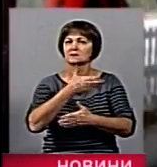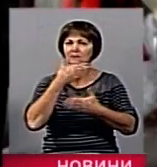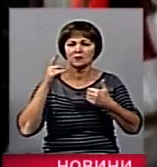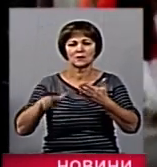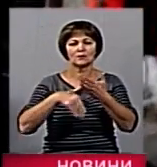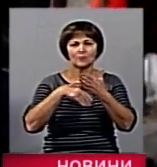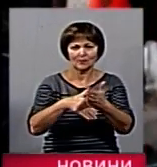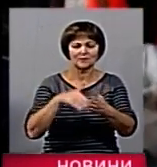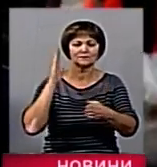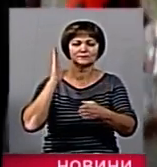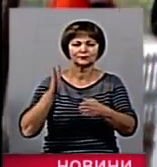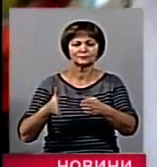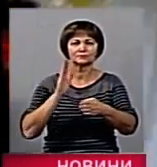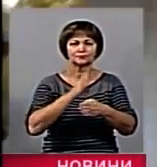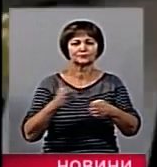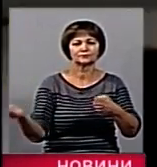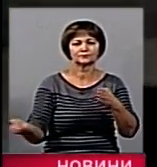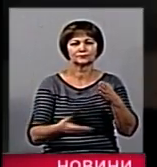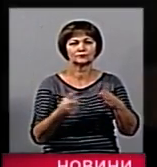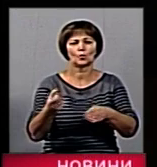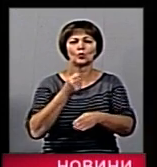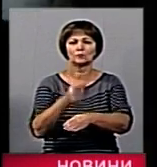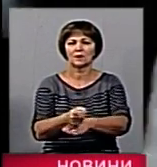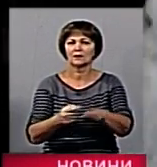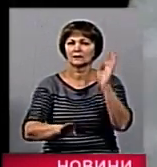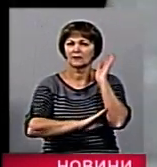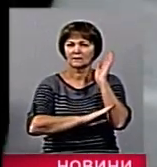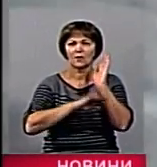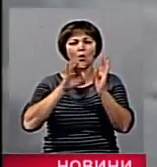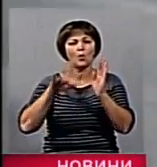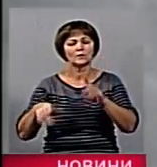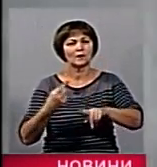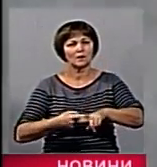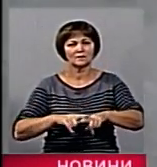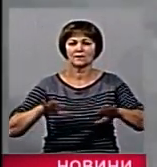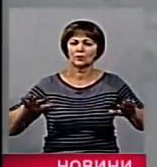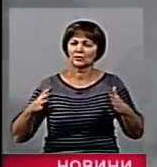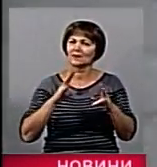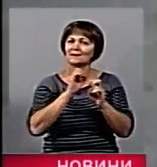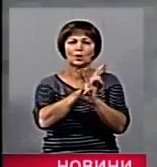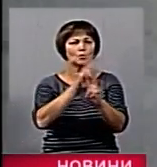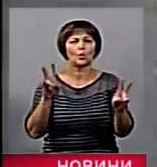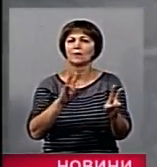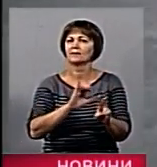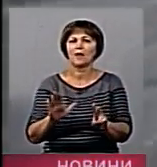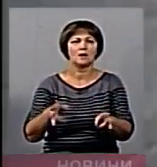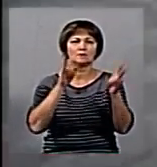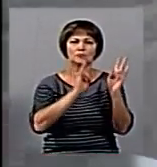За допомогою бензопили рятувальники розпилили та прибрали дерево. У результаті події ніхто не постраждав.